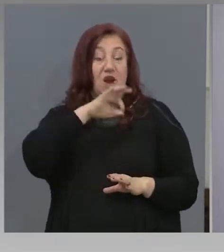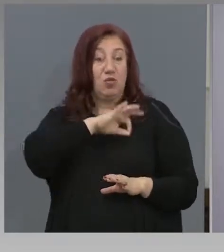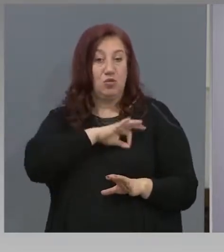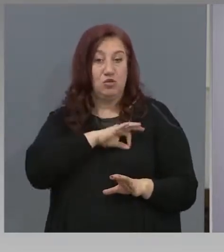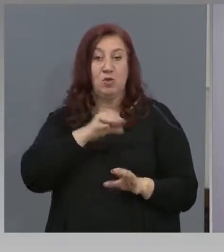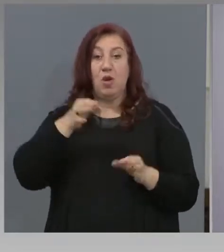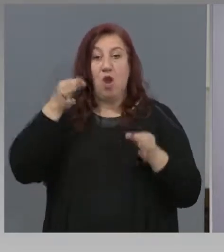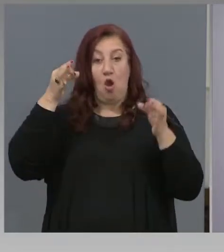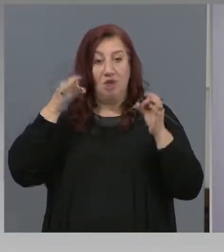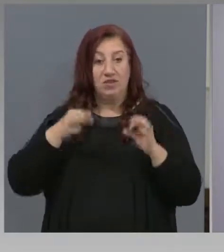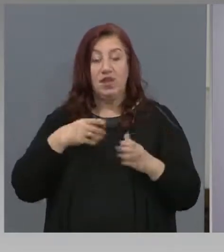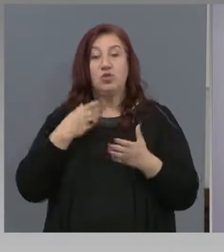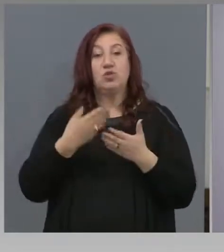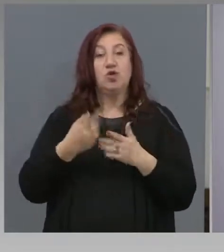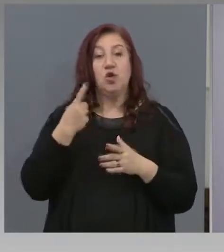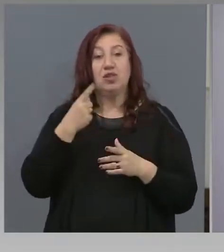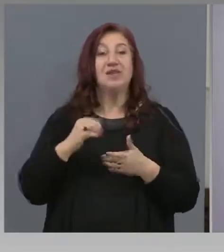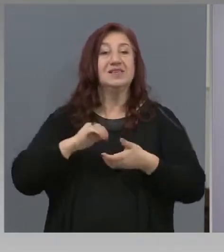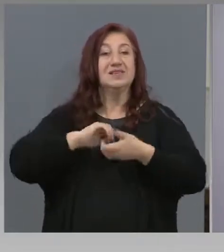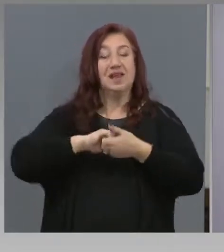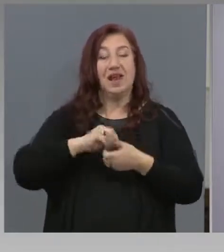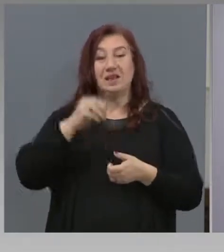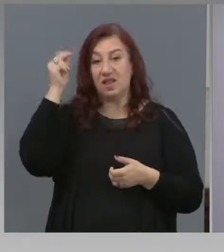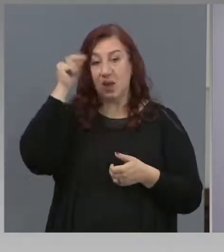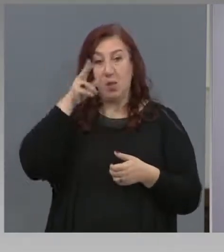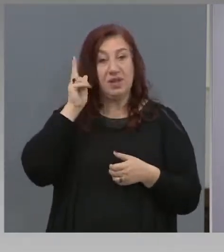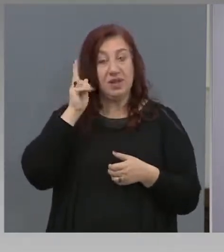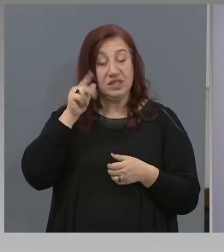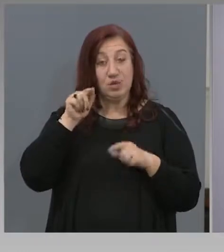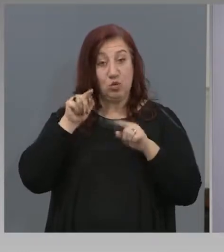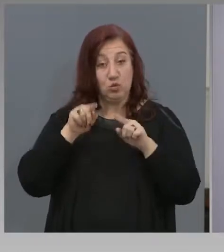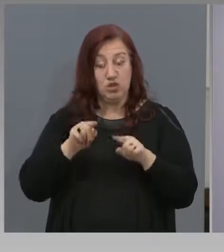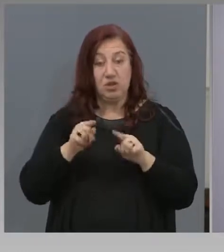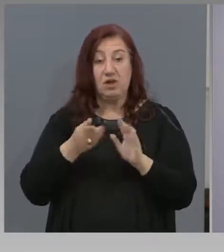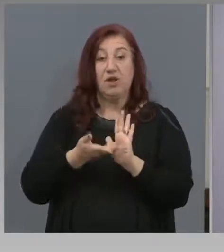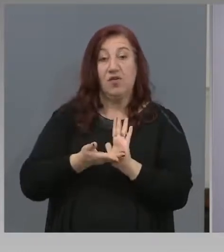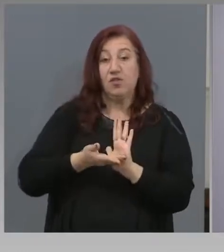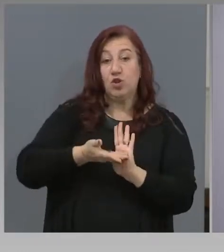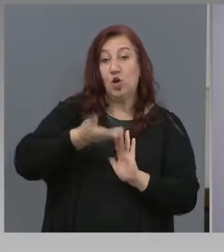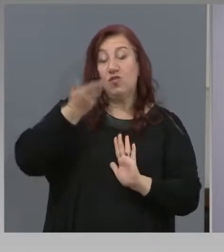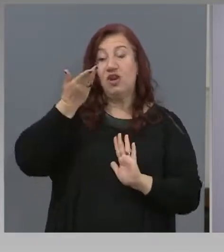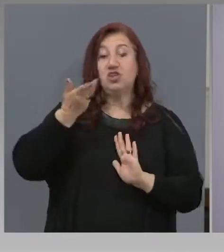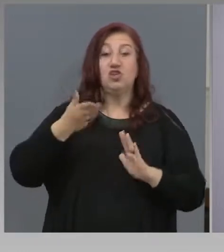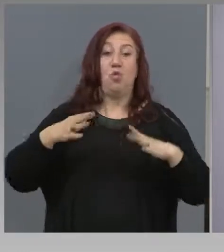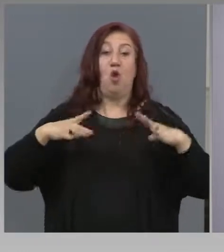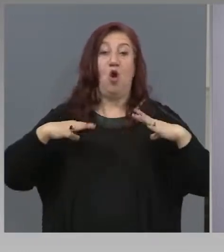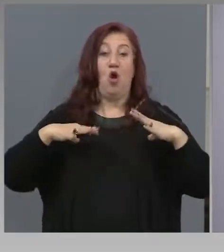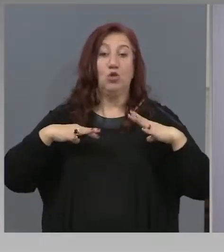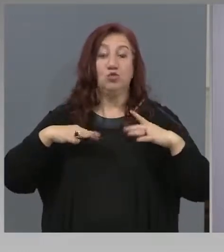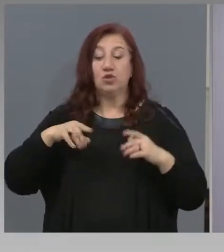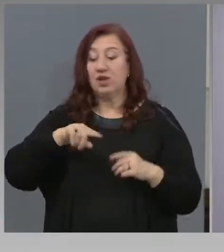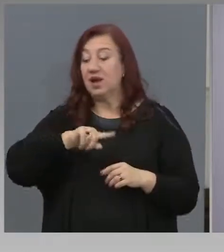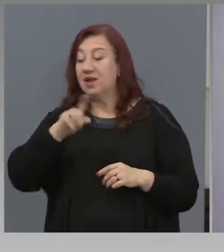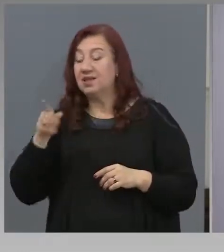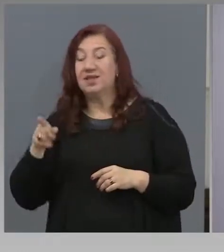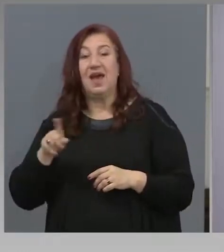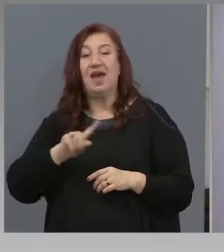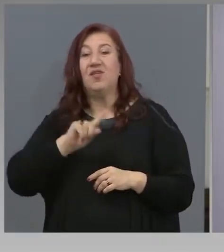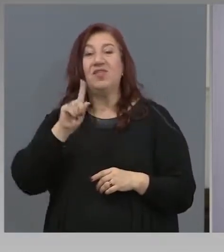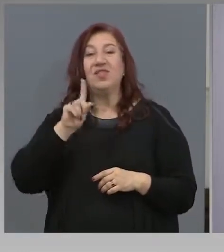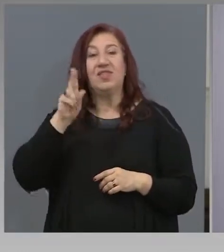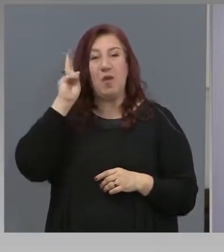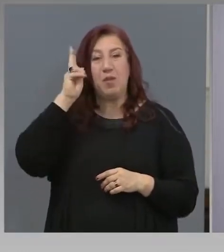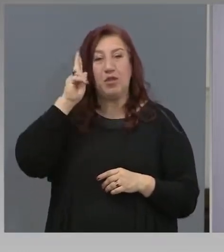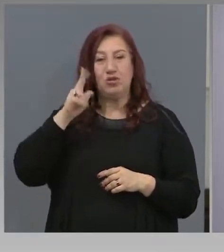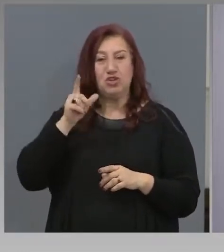предложение от синдиката на българските учители да увеличим отпуска на непедагогическия персонал, но